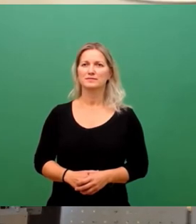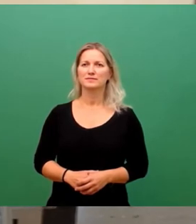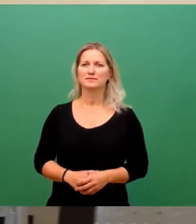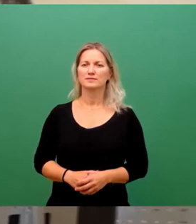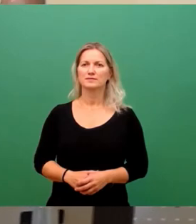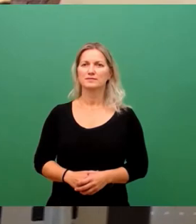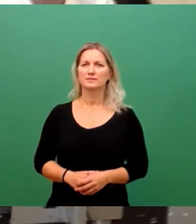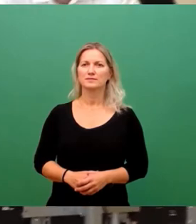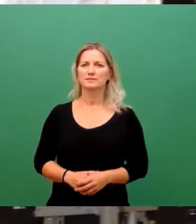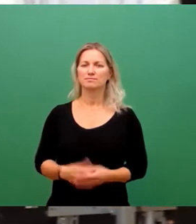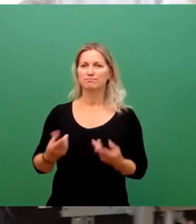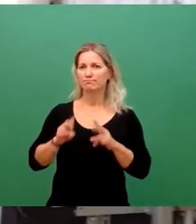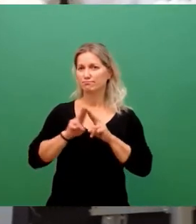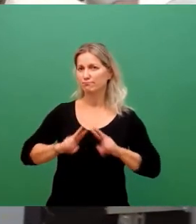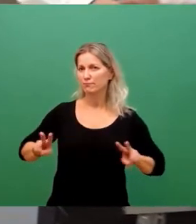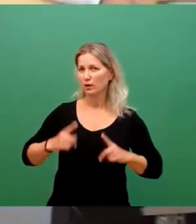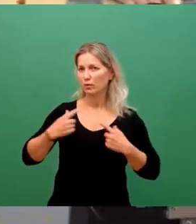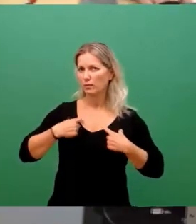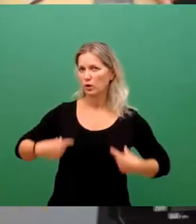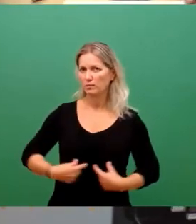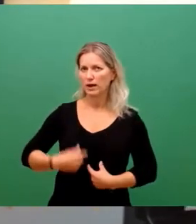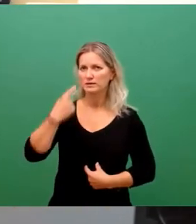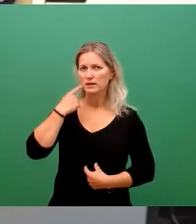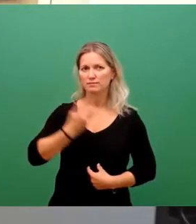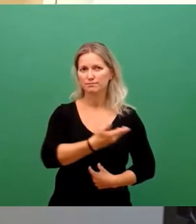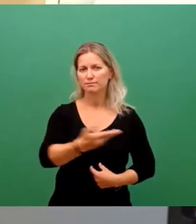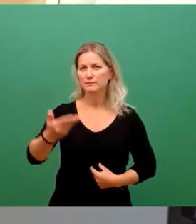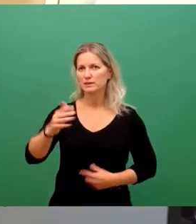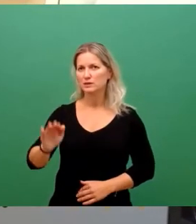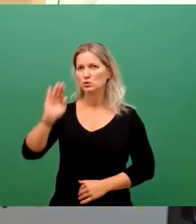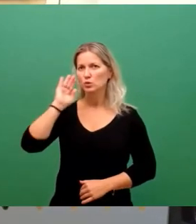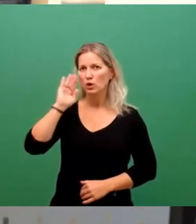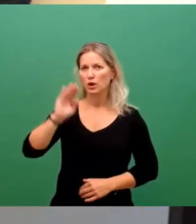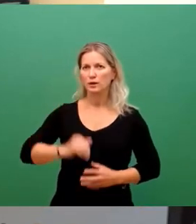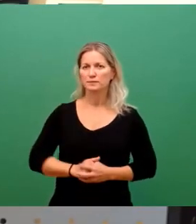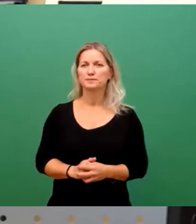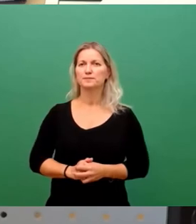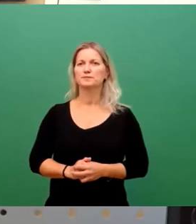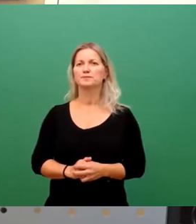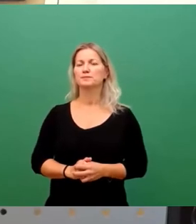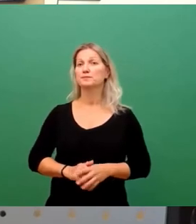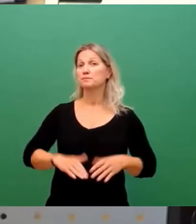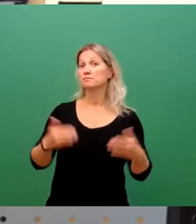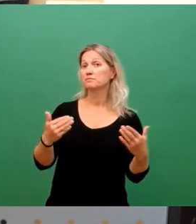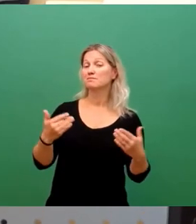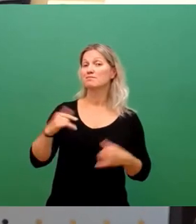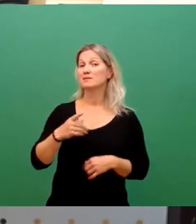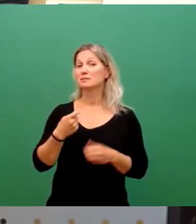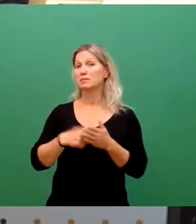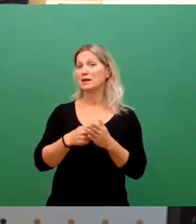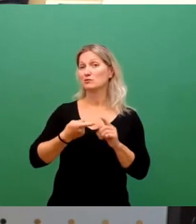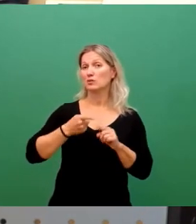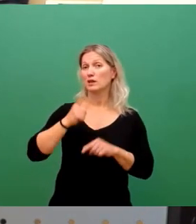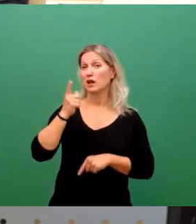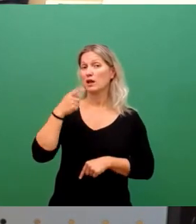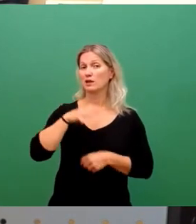Sehr geehrter Herr Oberbürgermeister, sehr geehrte ZuhörerInnen. Die aktuellen Preissteigerungen, insbesondere im Bereich Energie,